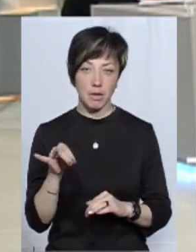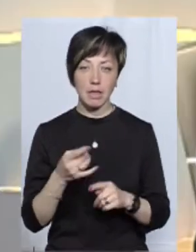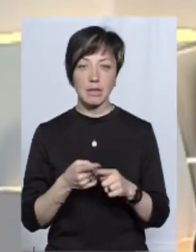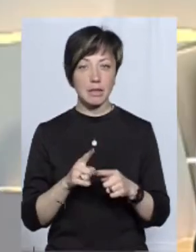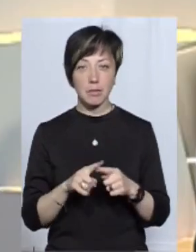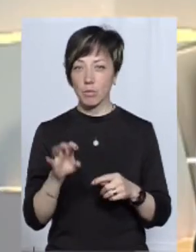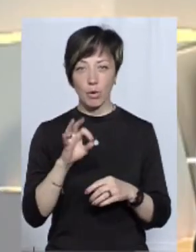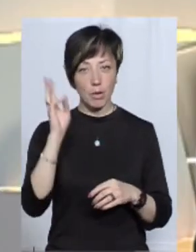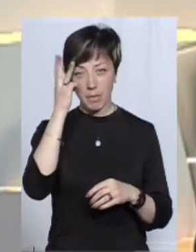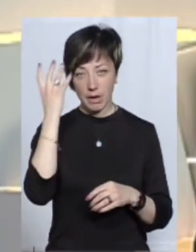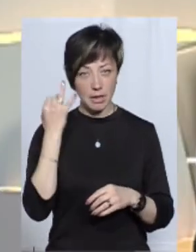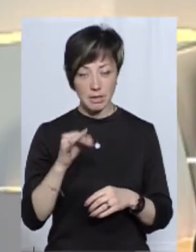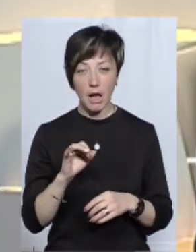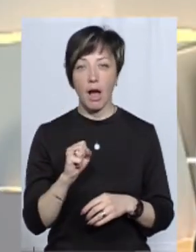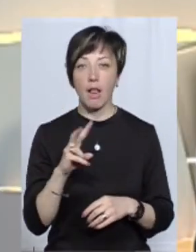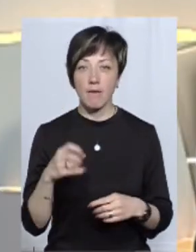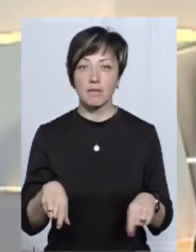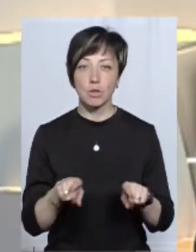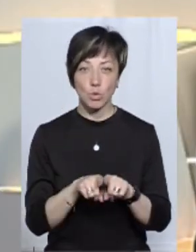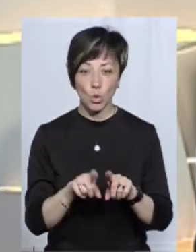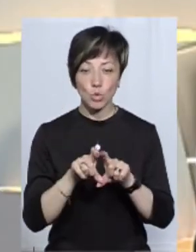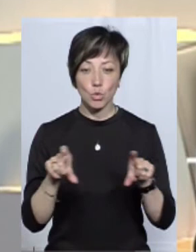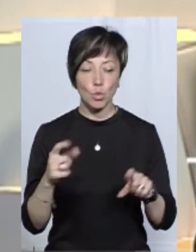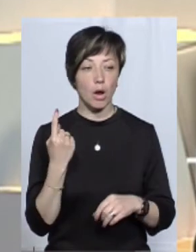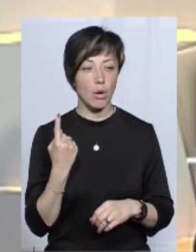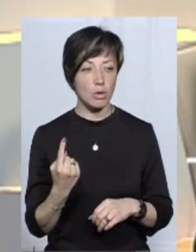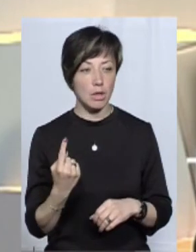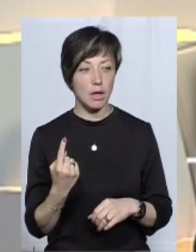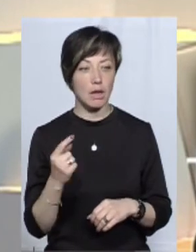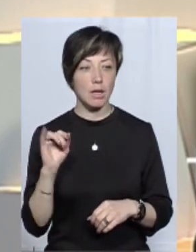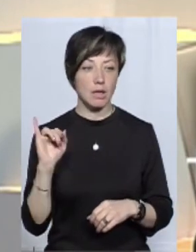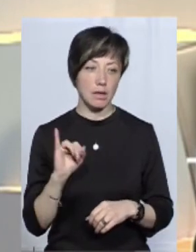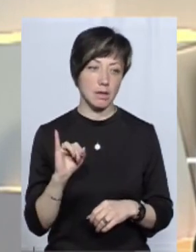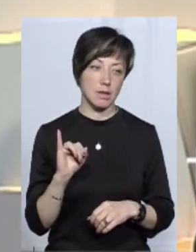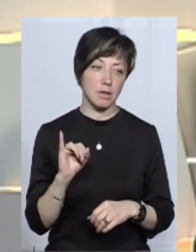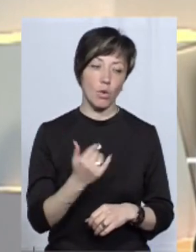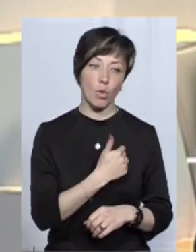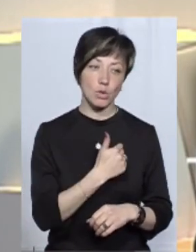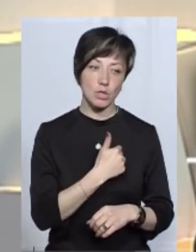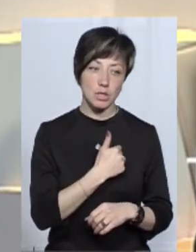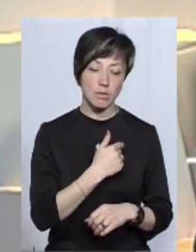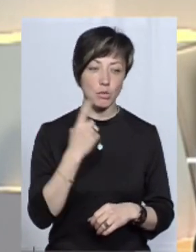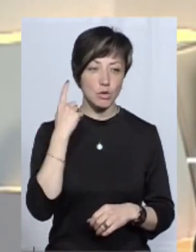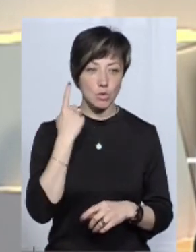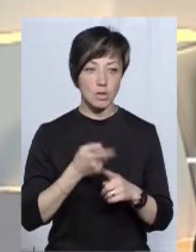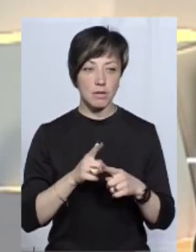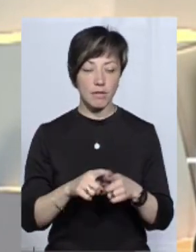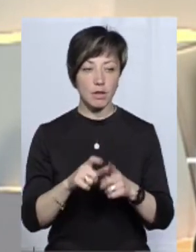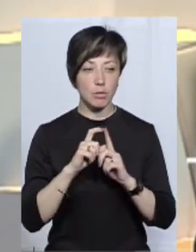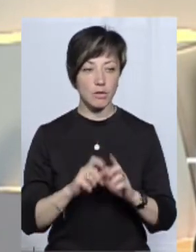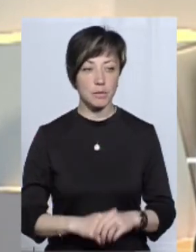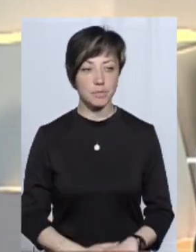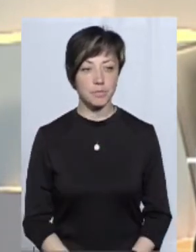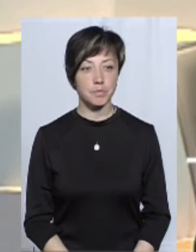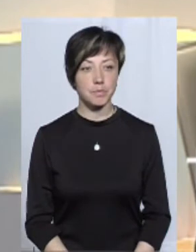мова йшла не про хмельницьких митників, але все одно структура одна. І хочеться почути таку відповідь.